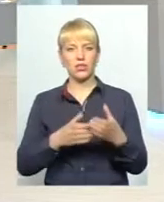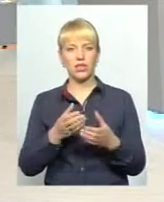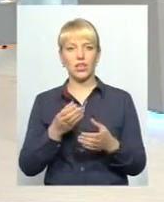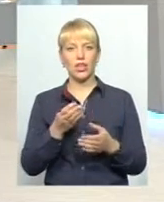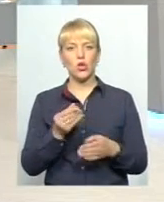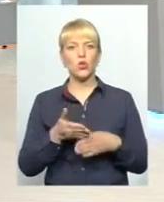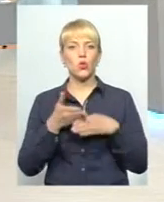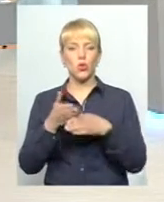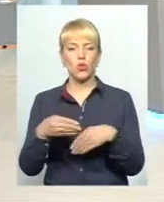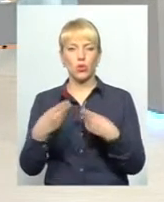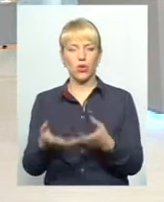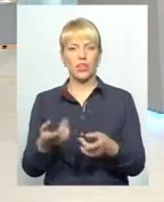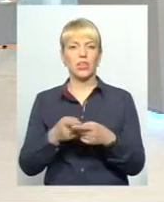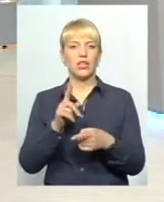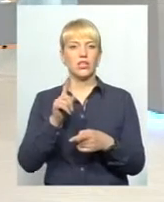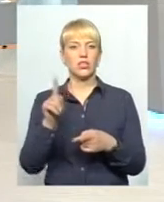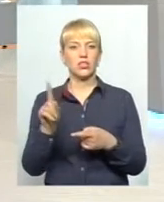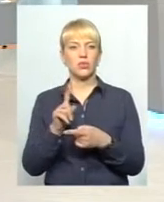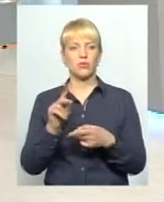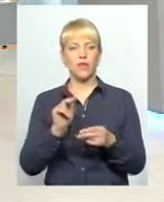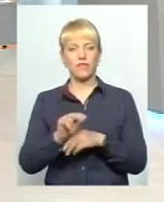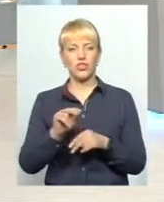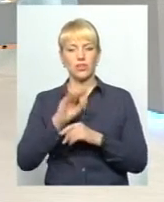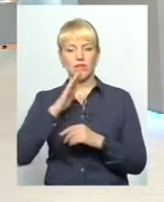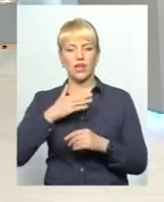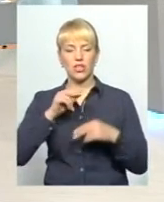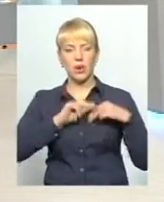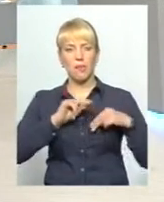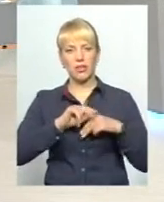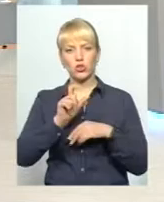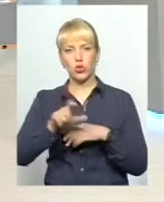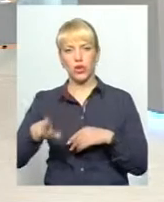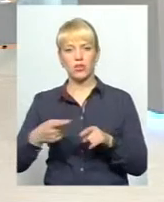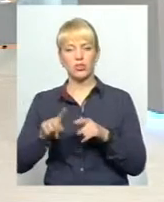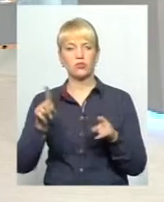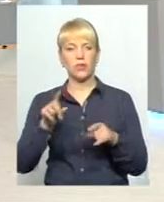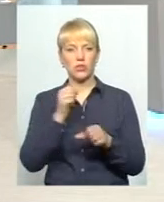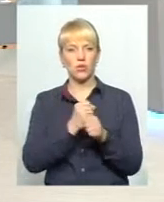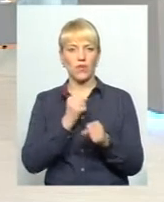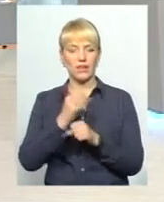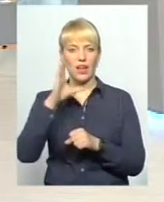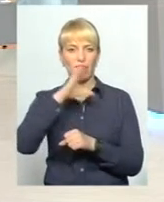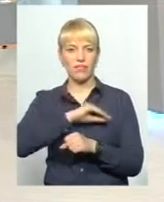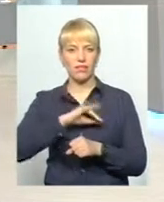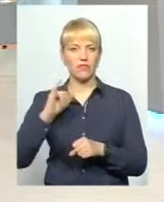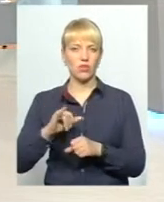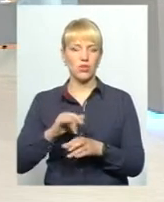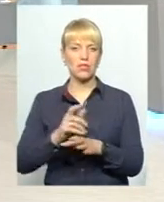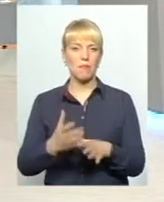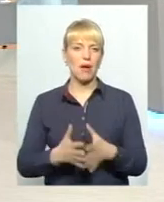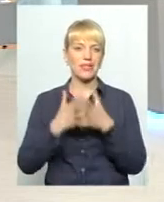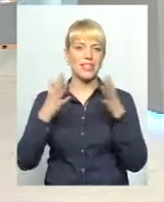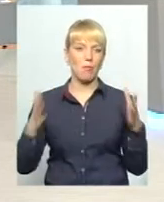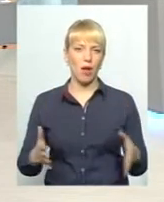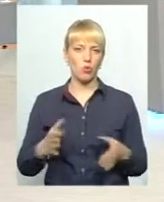навчити наш персонал працювати ефективно і з максимальною